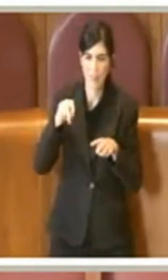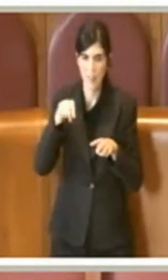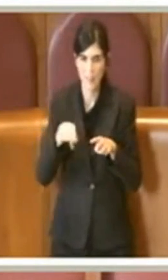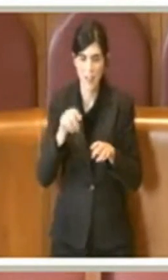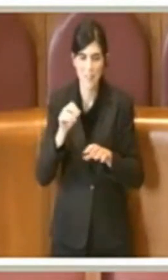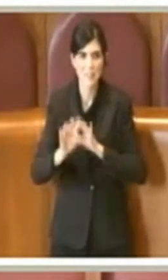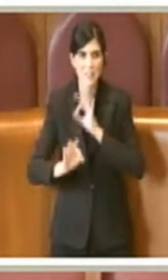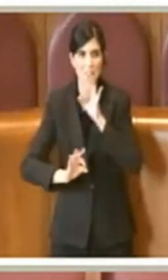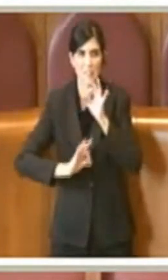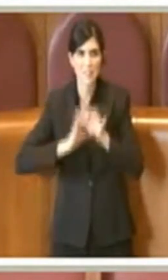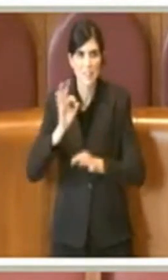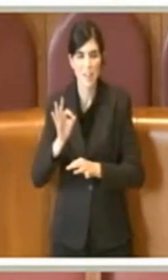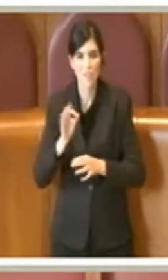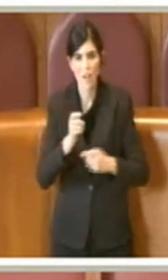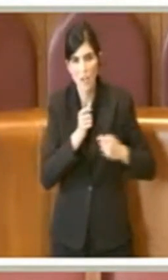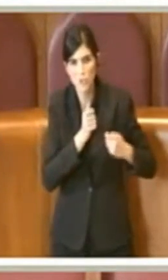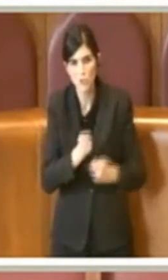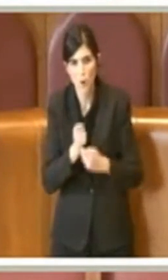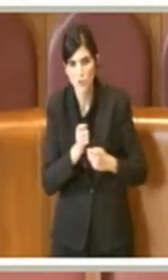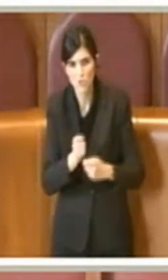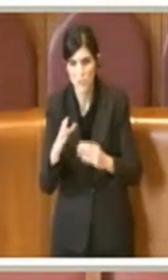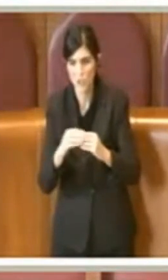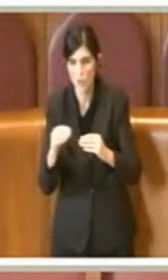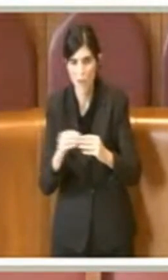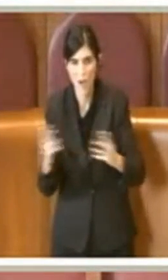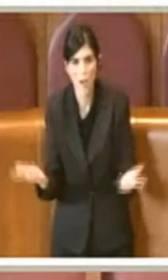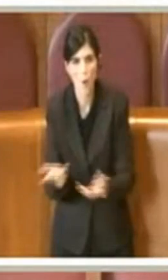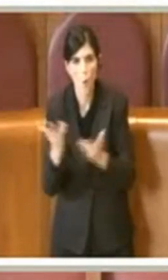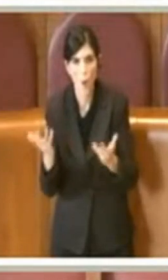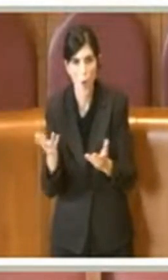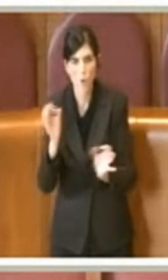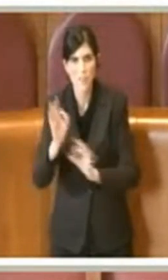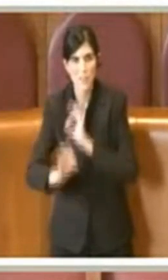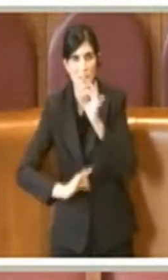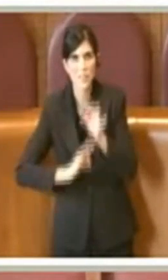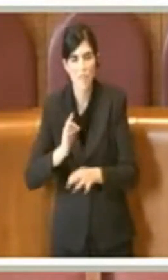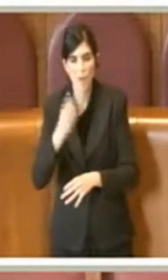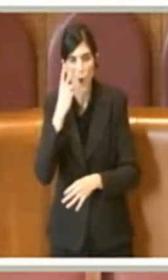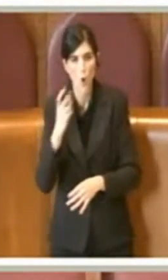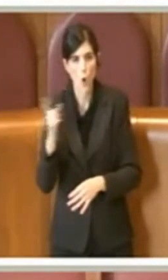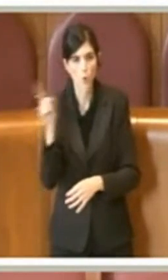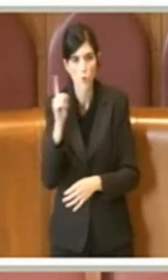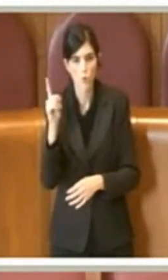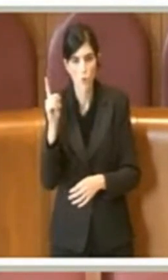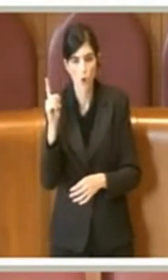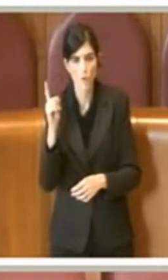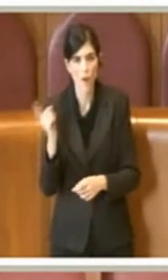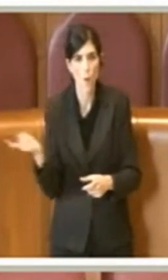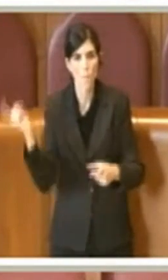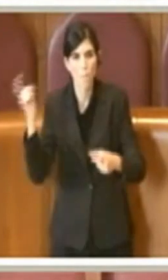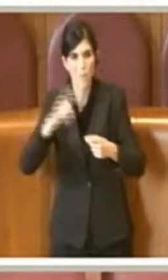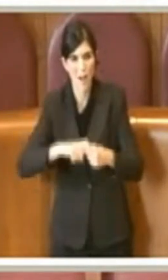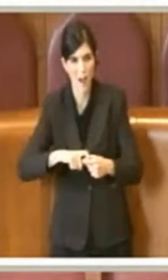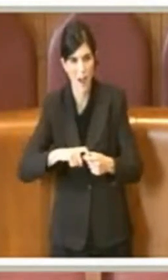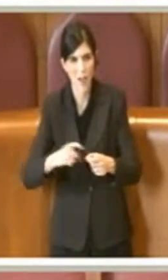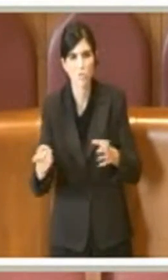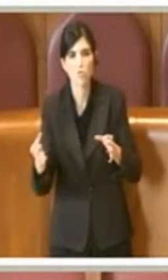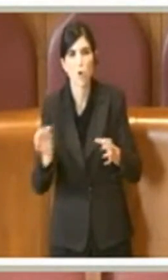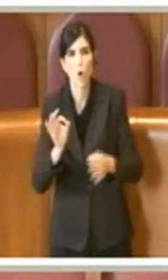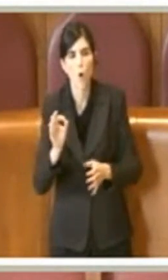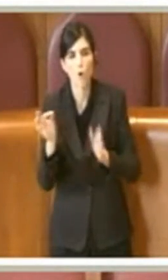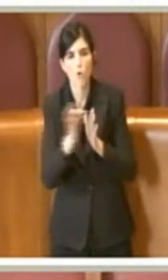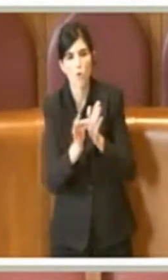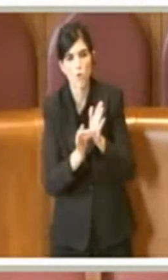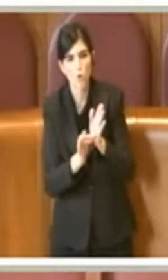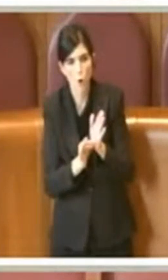sollecitazione a fare, vuol dire che non si è trovato un appiglio, una norma che indichi che non si